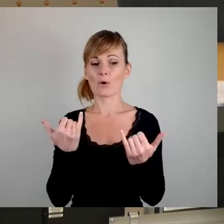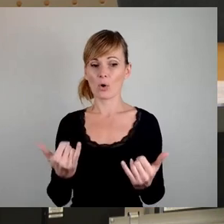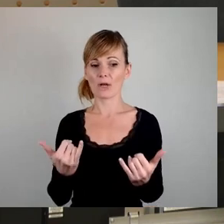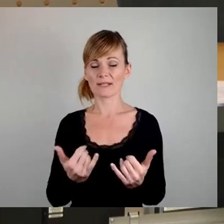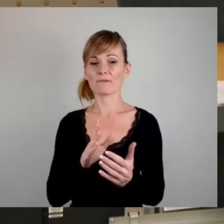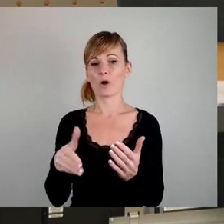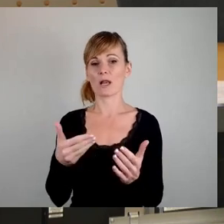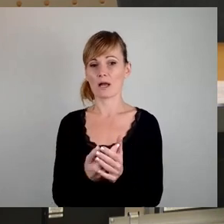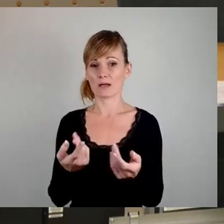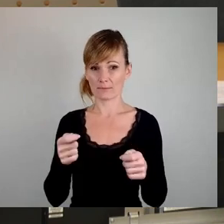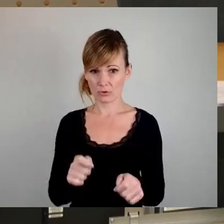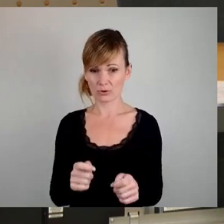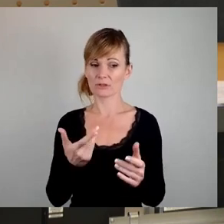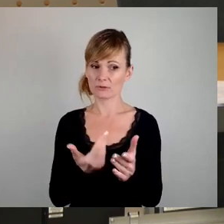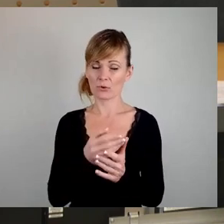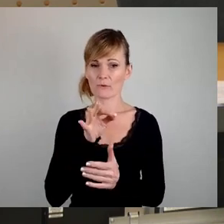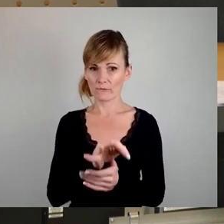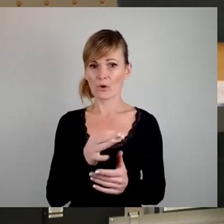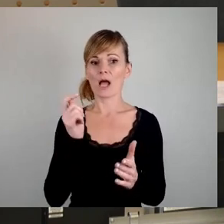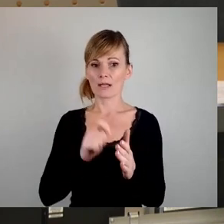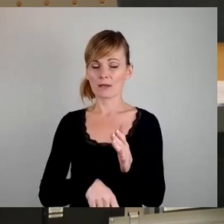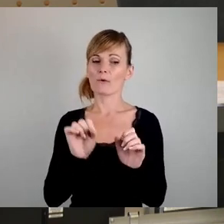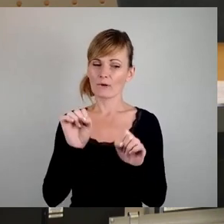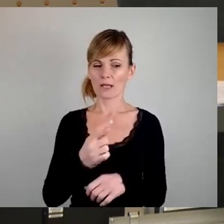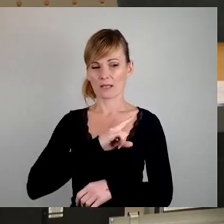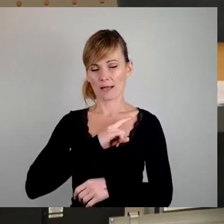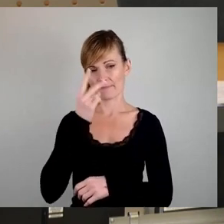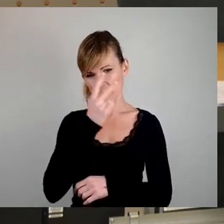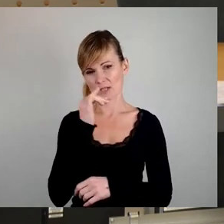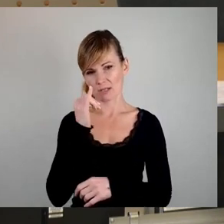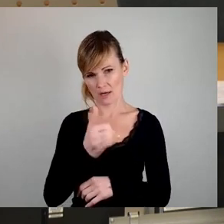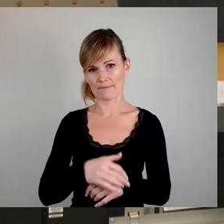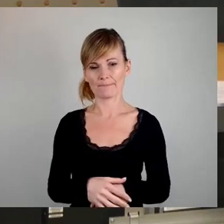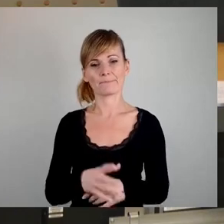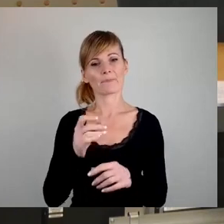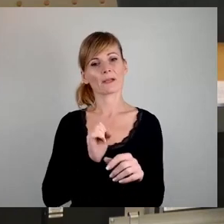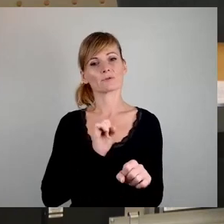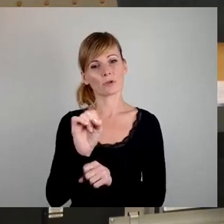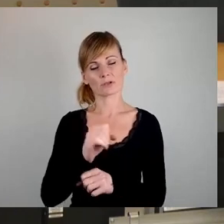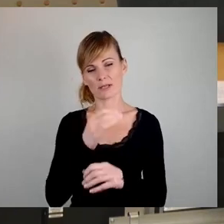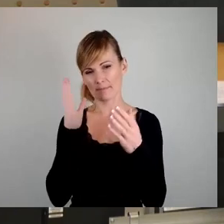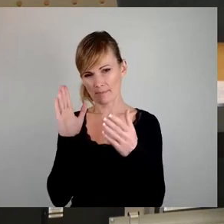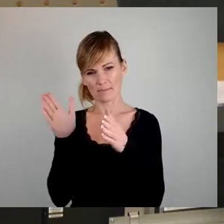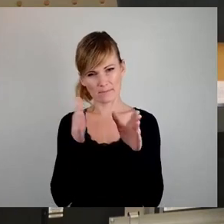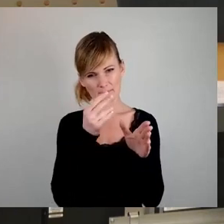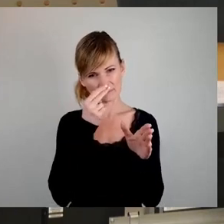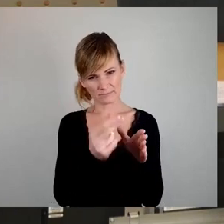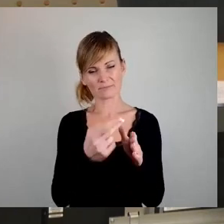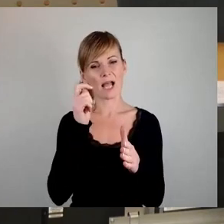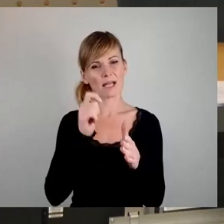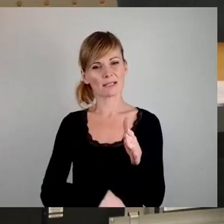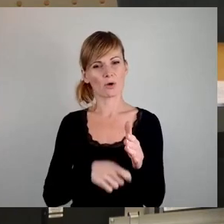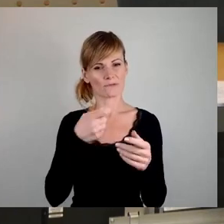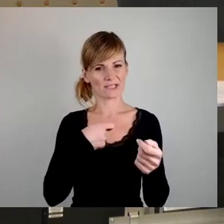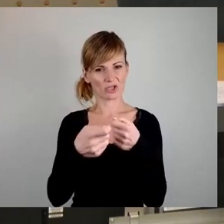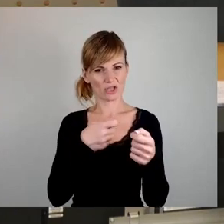Ankauf durchaus sogar nachvollziehbar. Ich möchte hier aber den Fokus auf einen anderen Teil des Ankaufsgeschäftes legen,